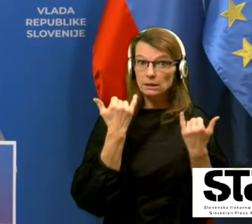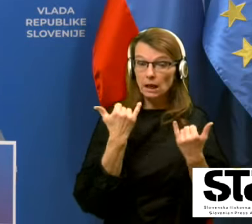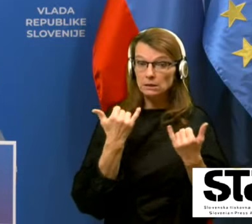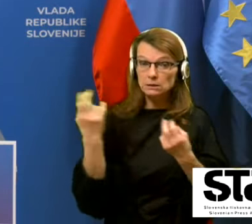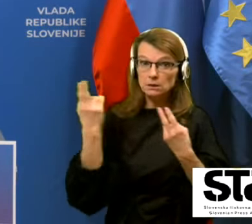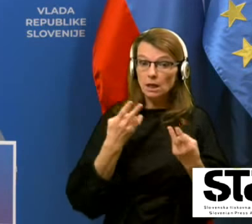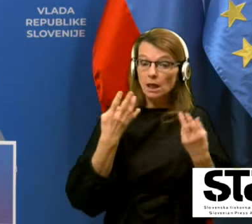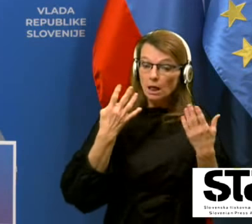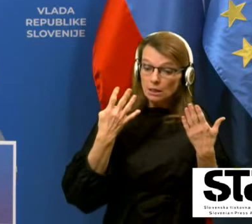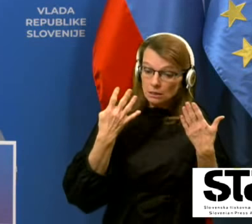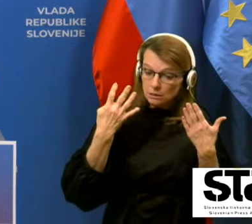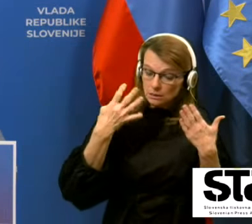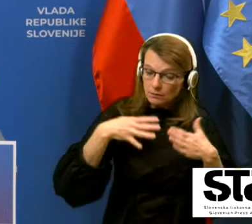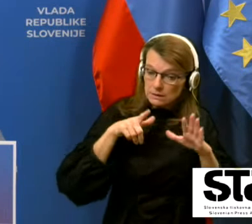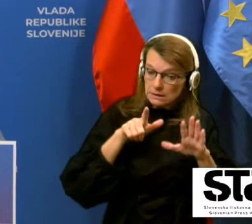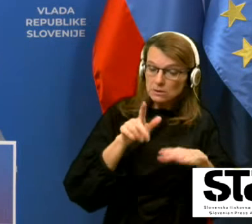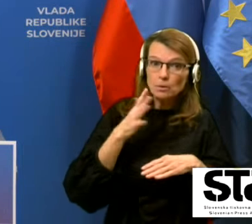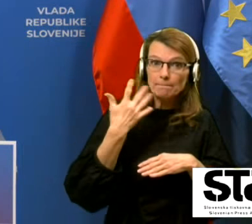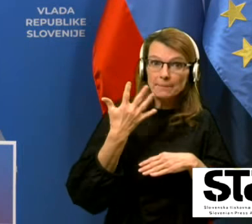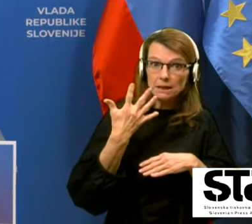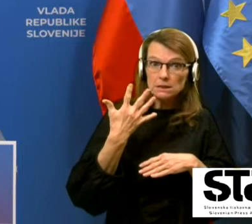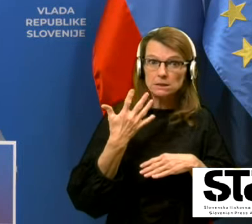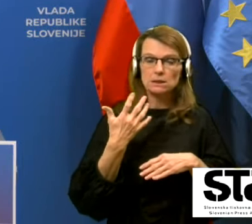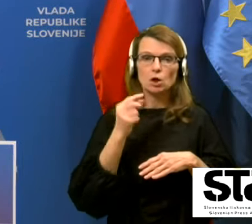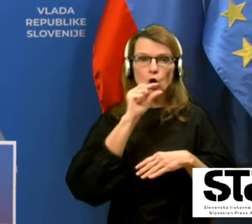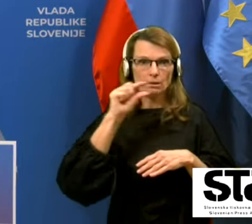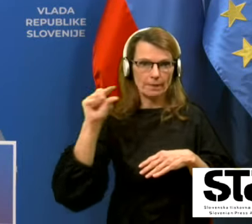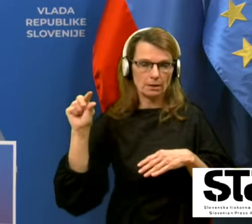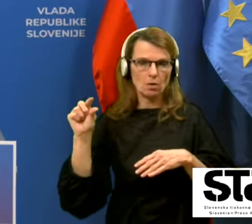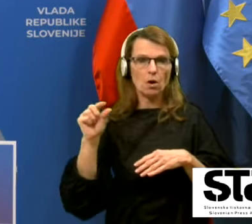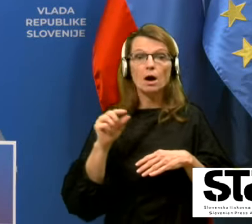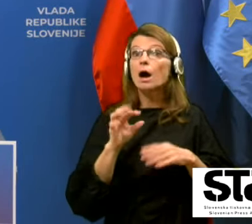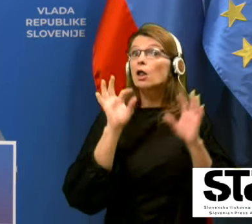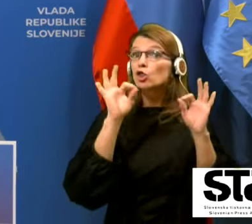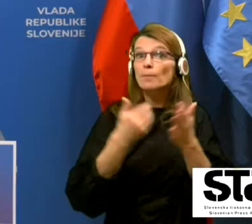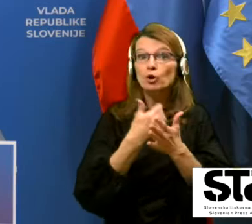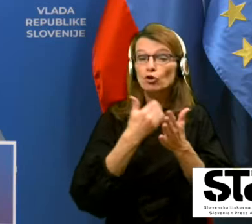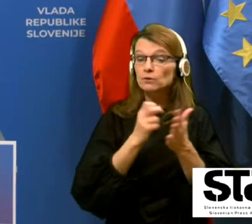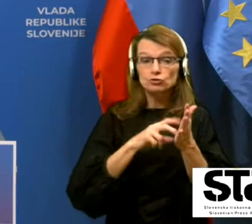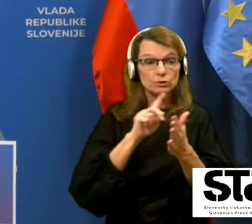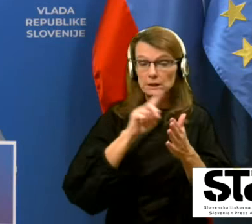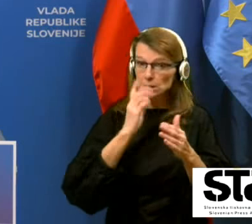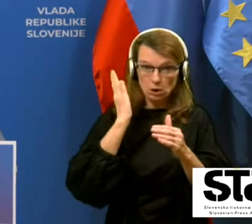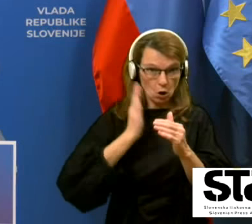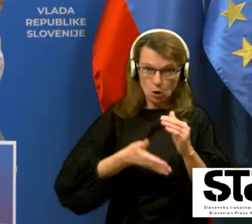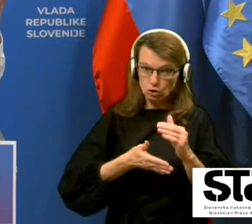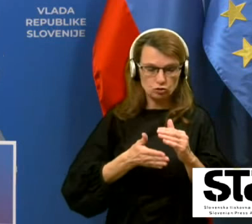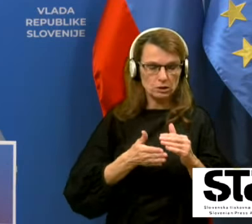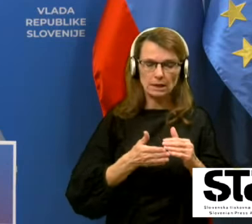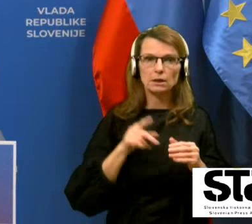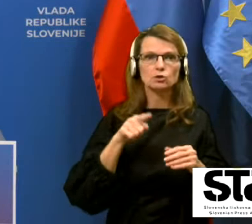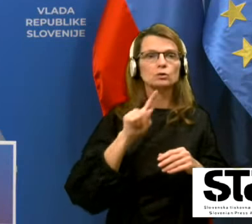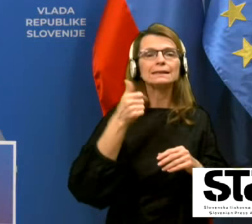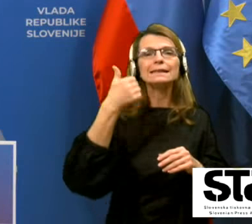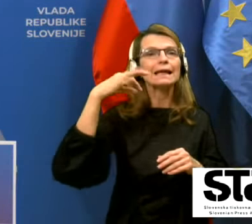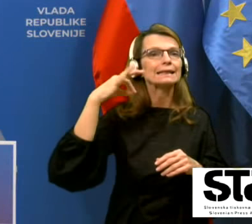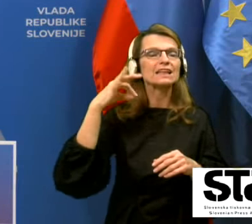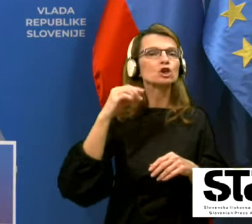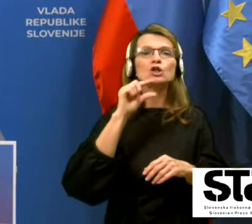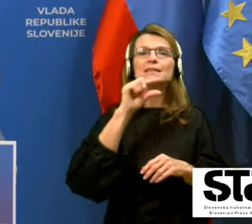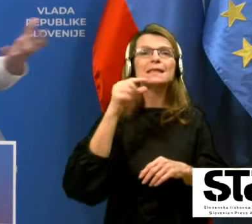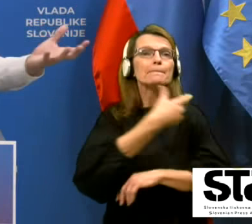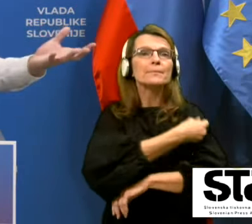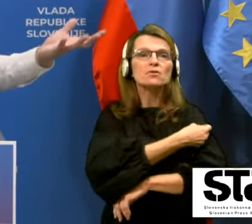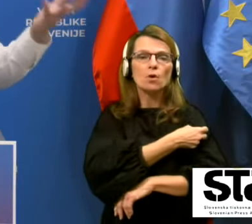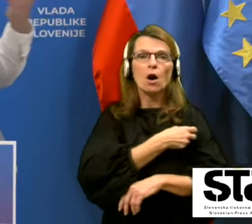9750 odmirkov tega cepiva. Ampak dobre novice niso še končane, zato, ker to ni edino cepivo, ki ga bomo imeli,